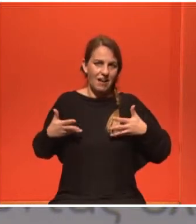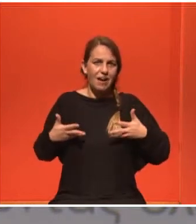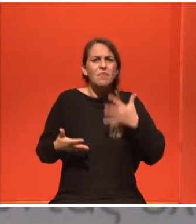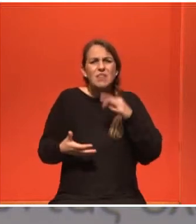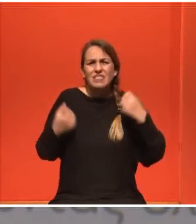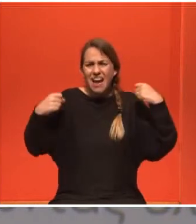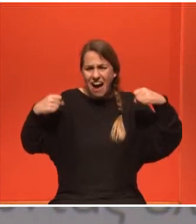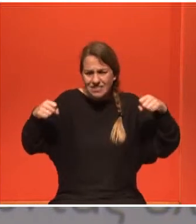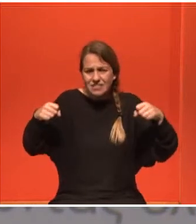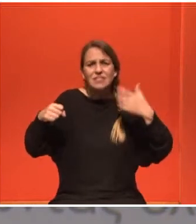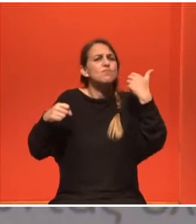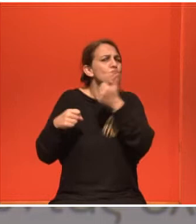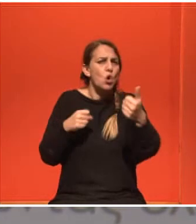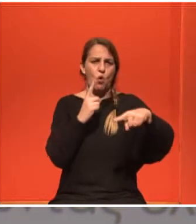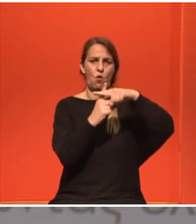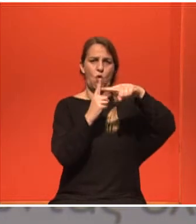μπορούμε να βρούμε.